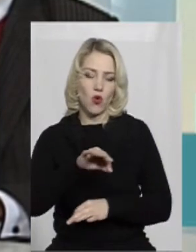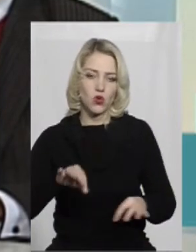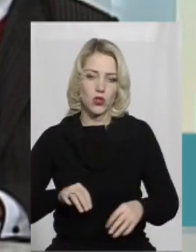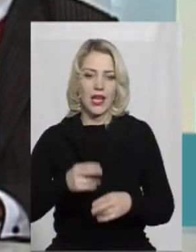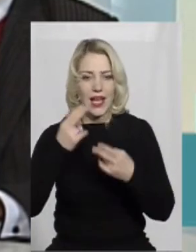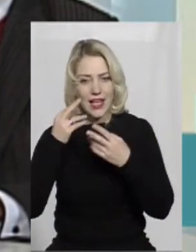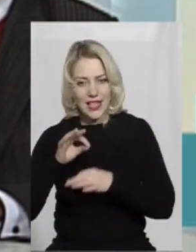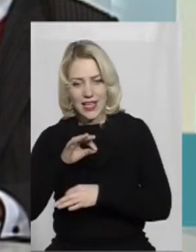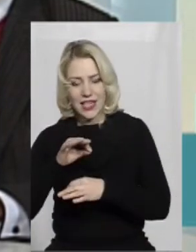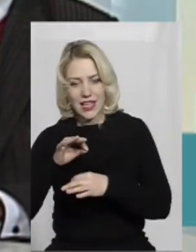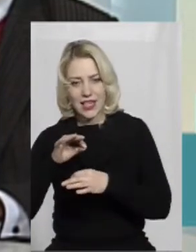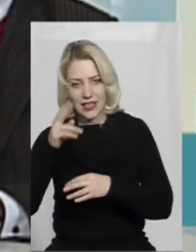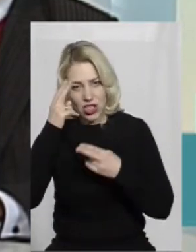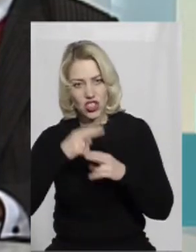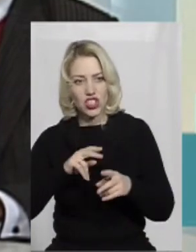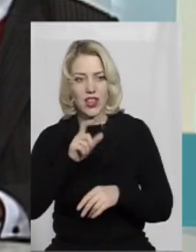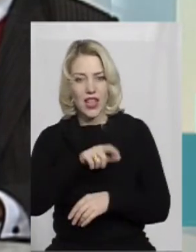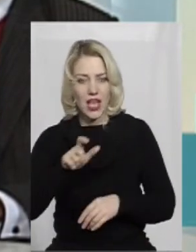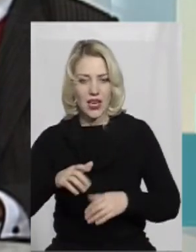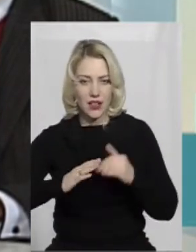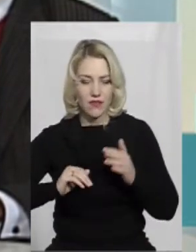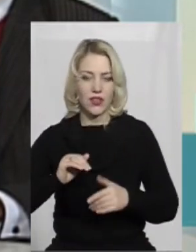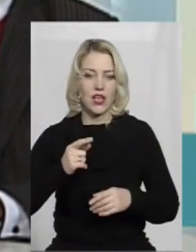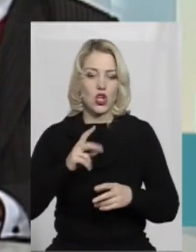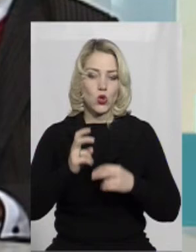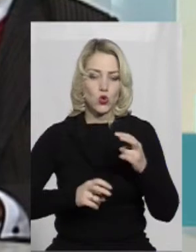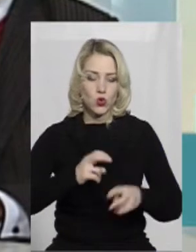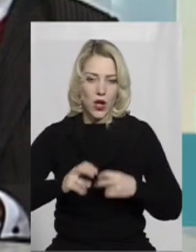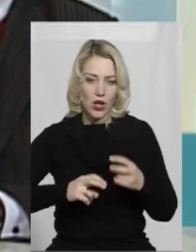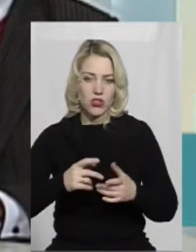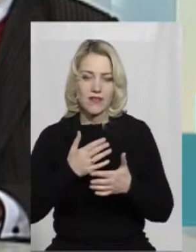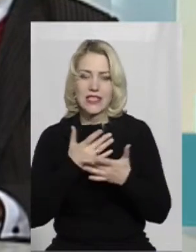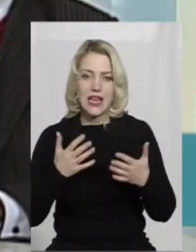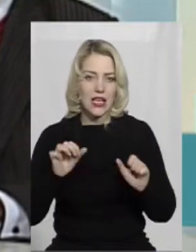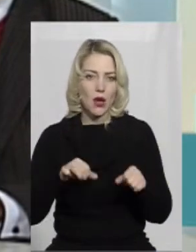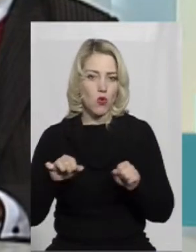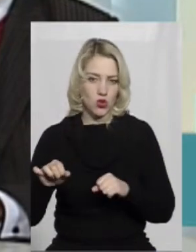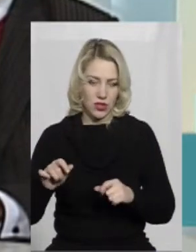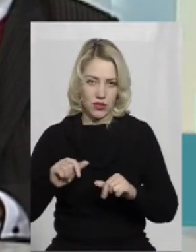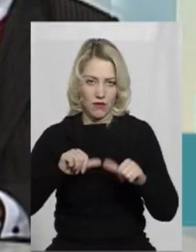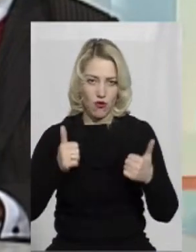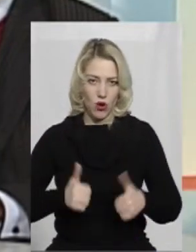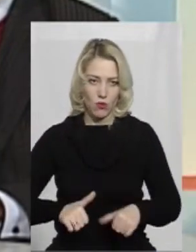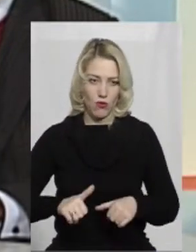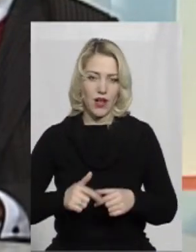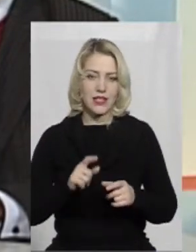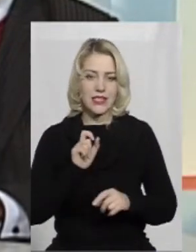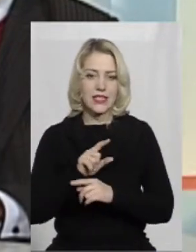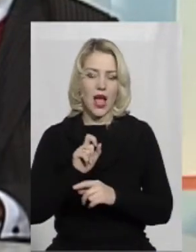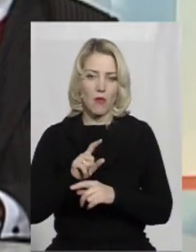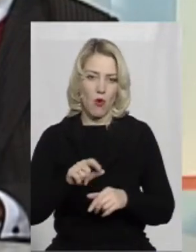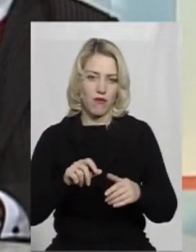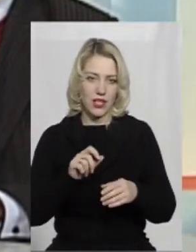інженерів, все-таки шукаючи всілякі можливості формування портфельних замовлень,